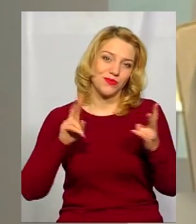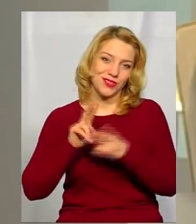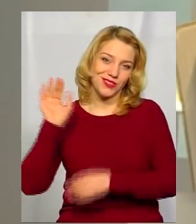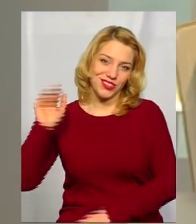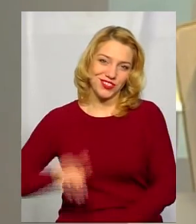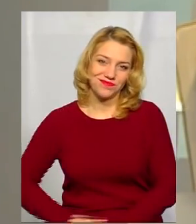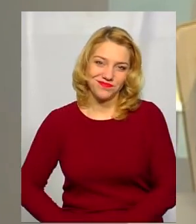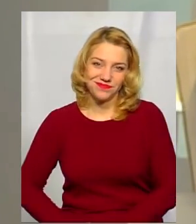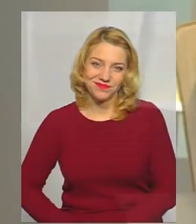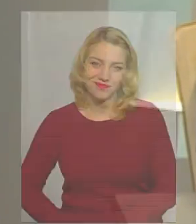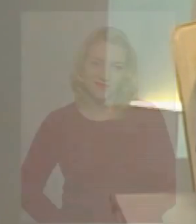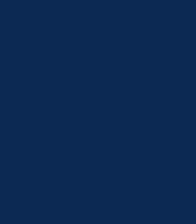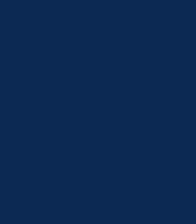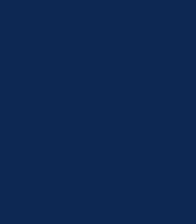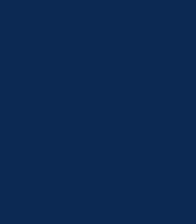темі дня.